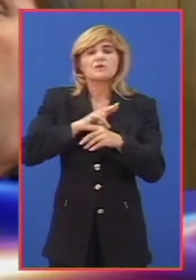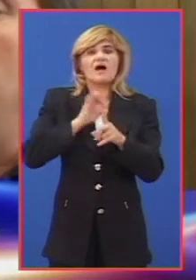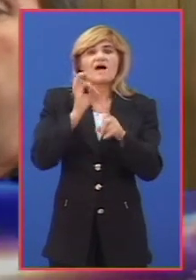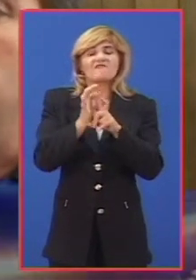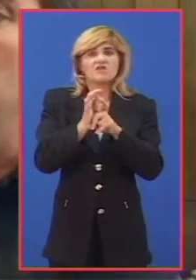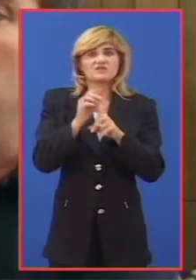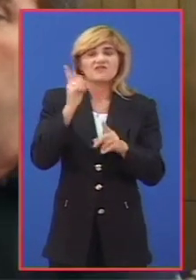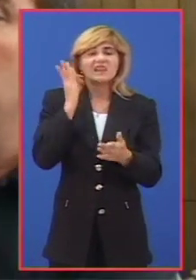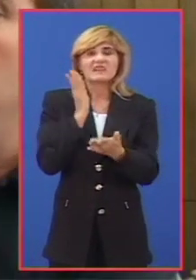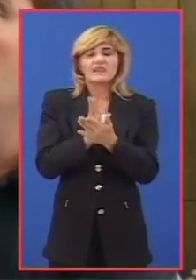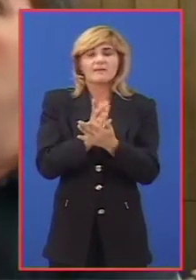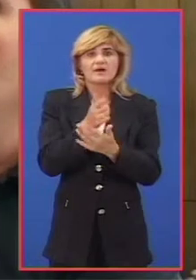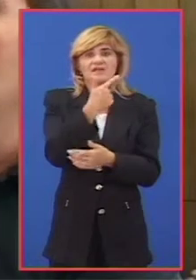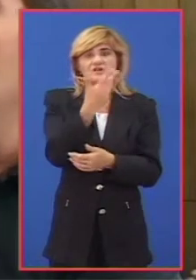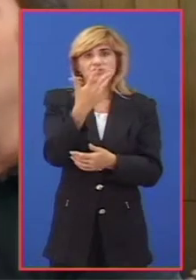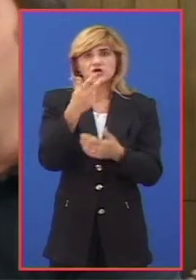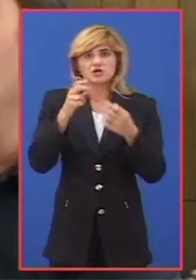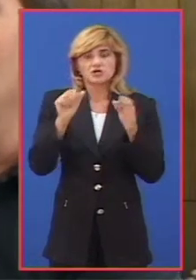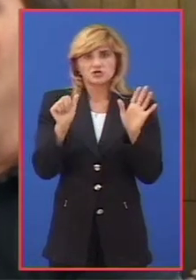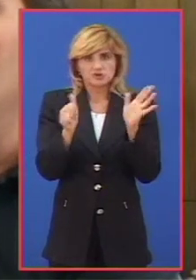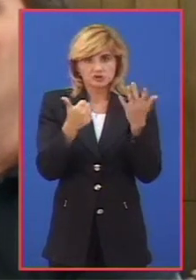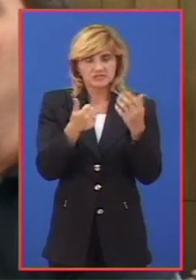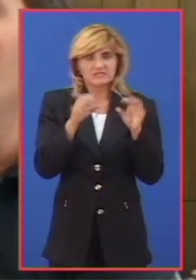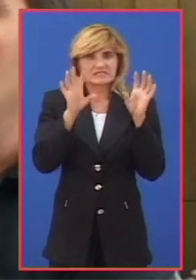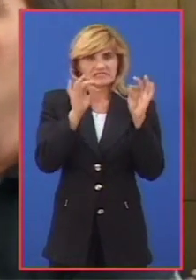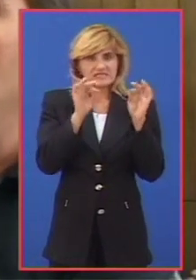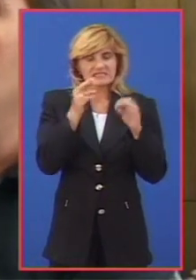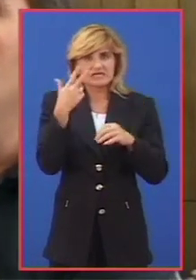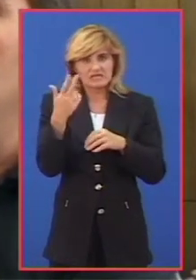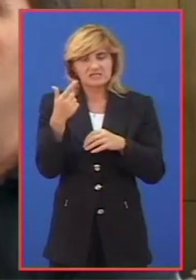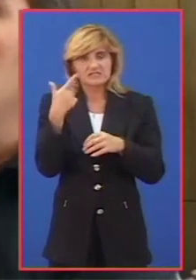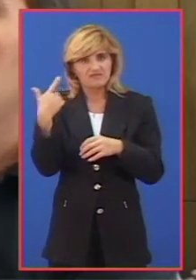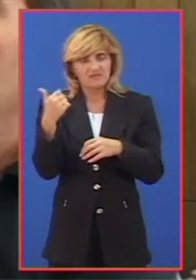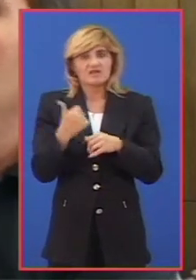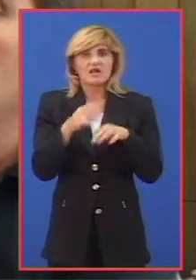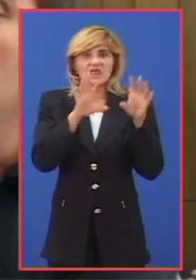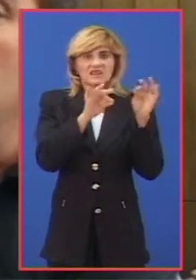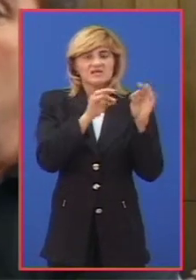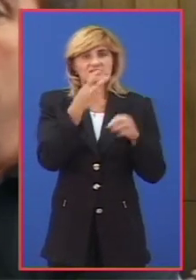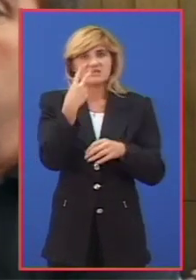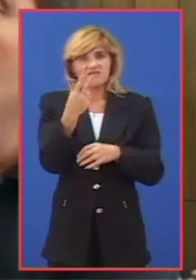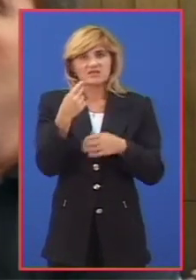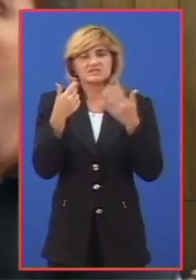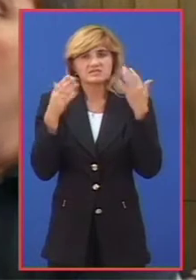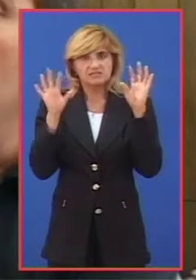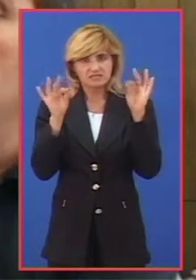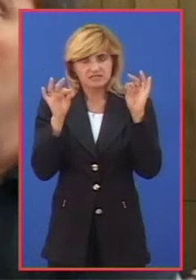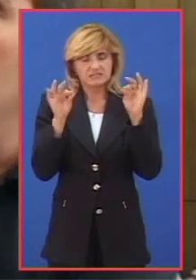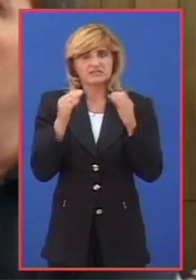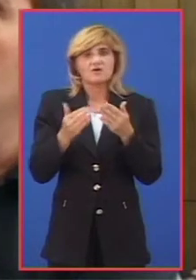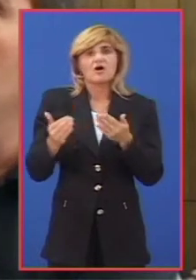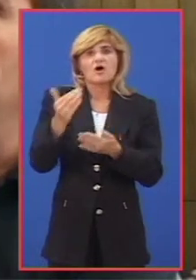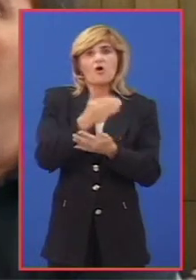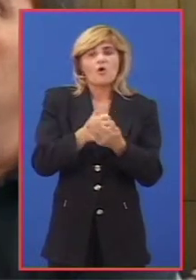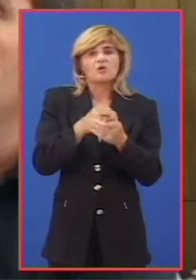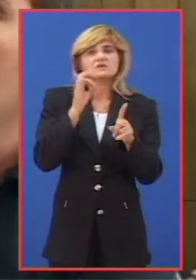tipa 8, 24, 16, 10, 30, 20 ili 10, 20, 10, ili da koriste monoamoniju fosfat,